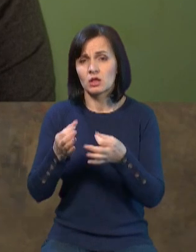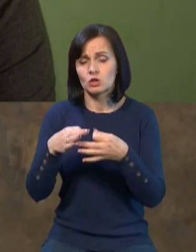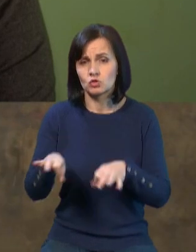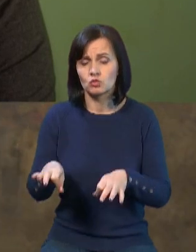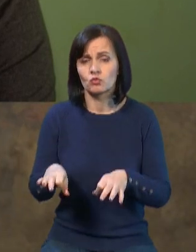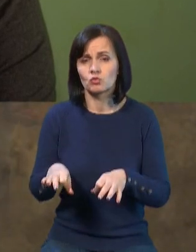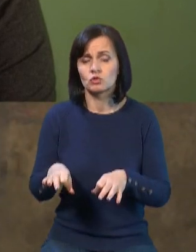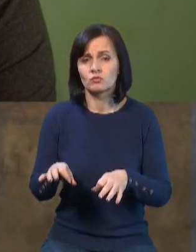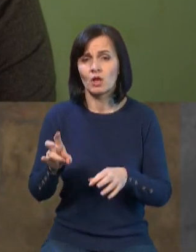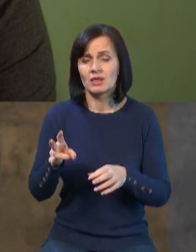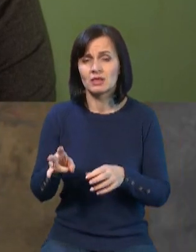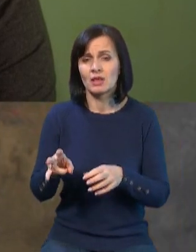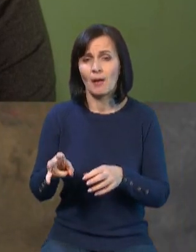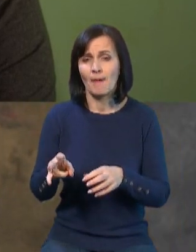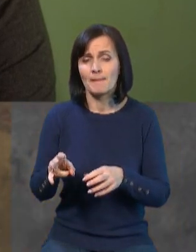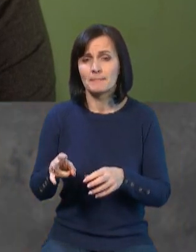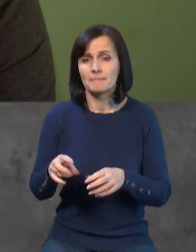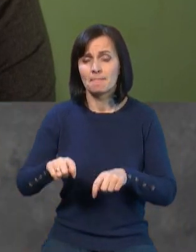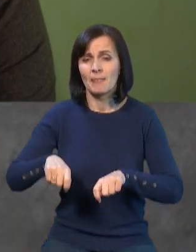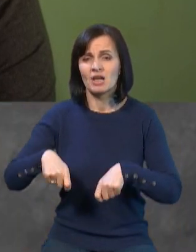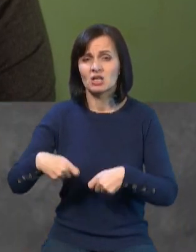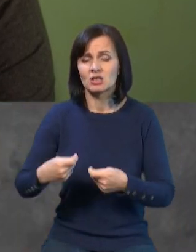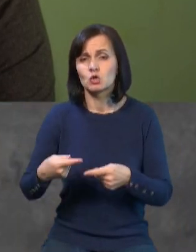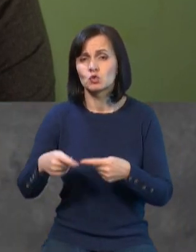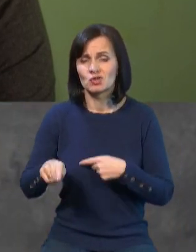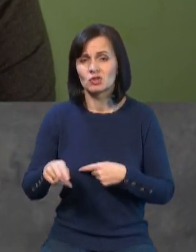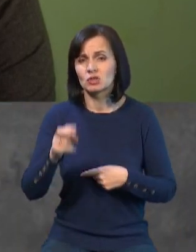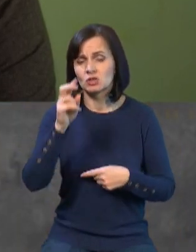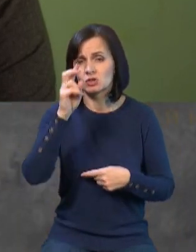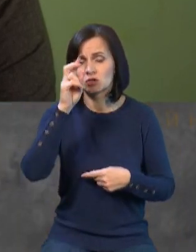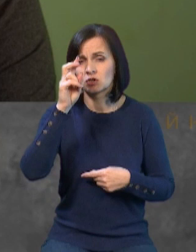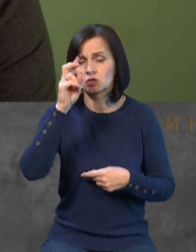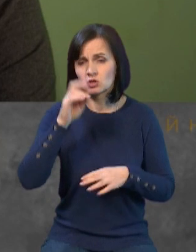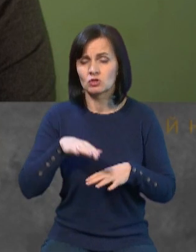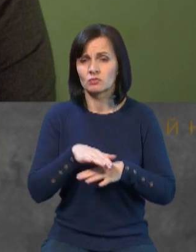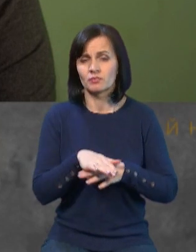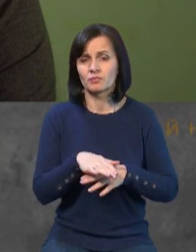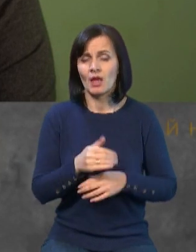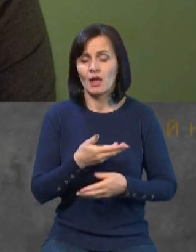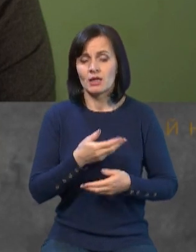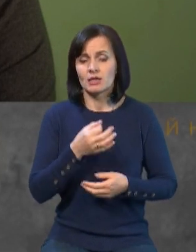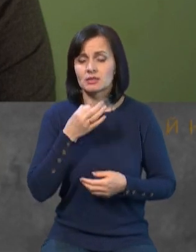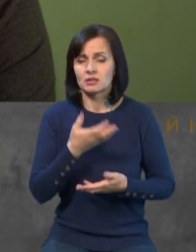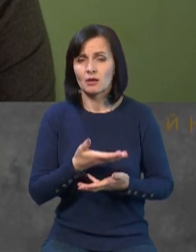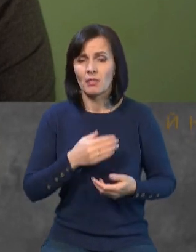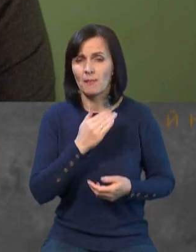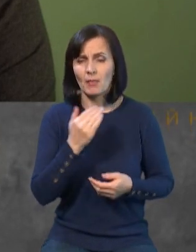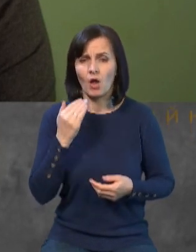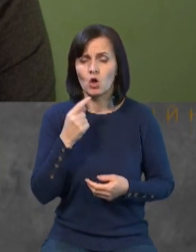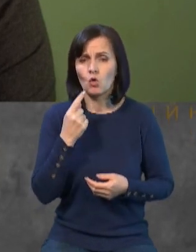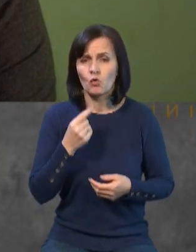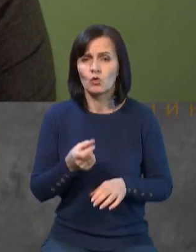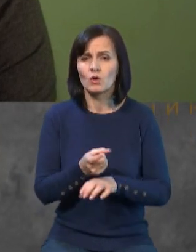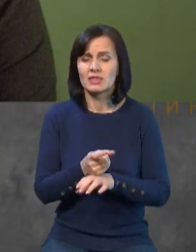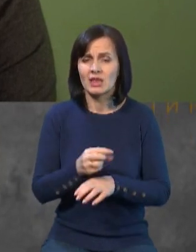Олажа, от ми багато говоримо про ці танки «Леопард», а розкажіть, в чому їхні особливість і що вони змінять в